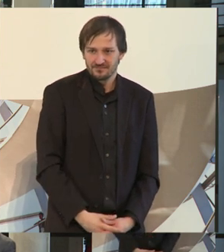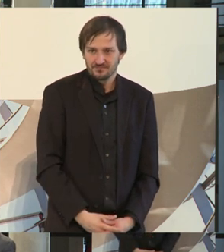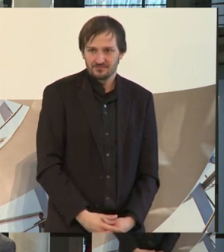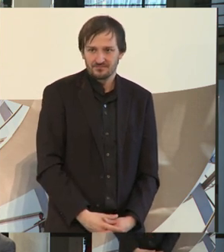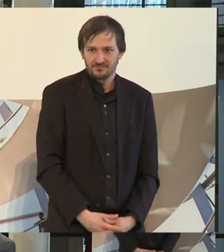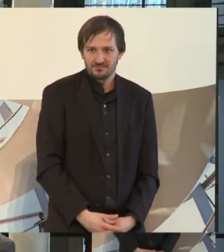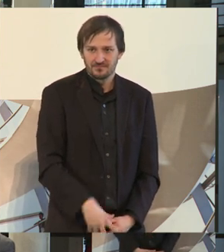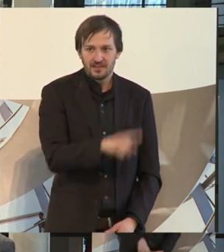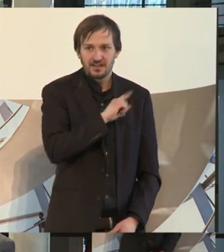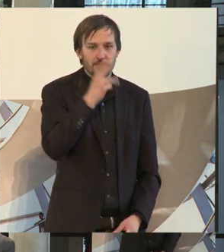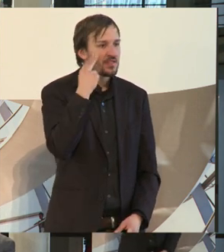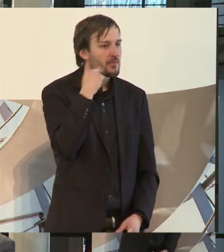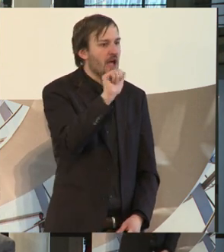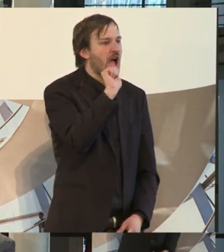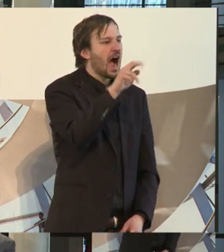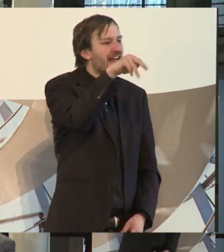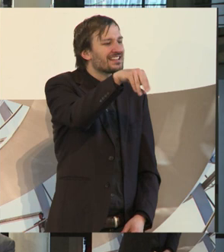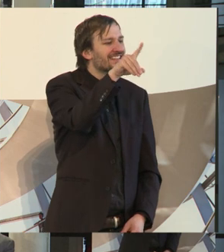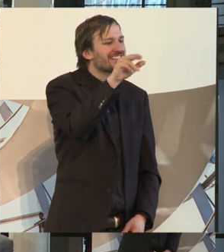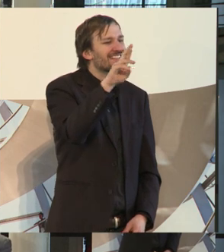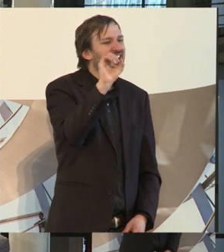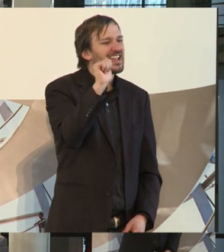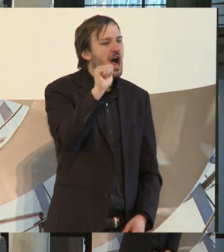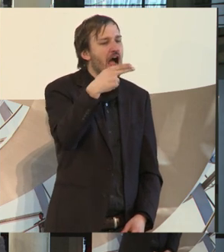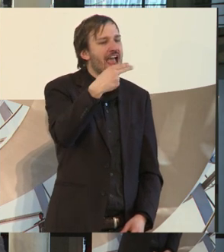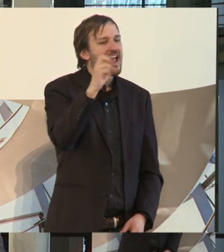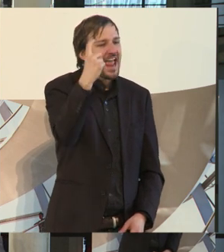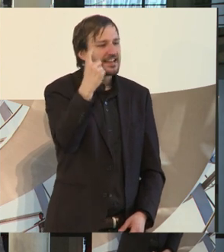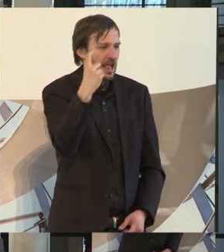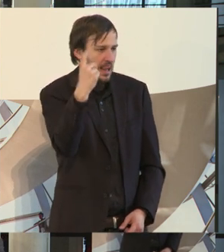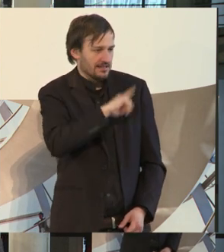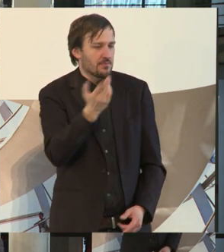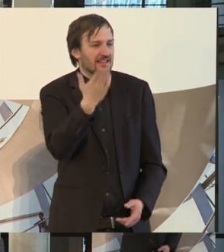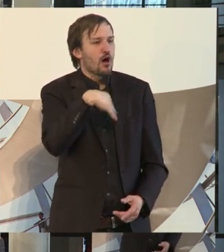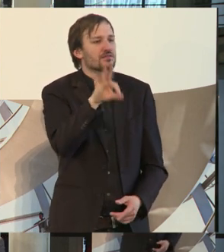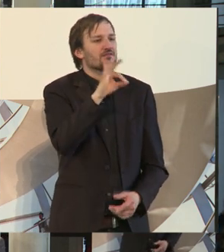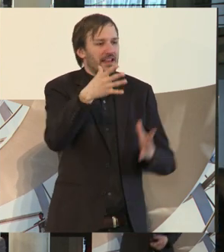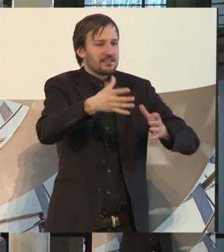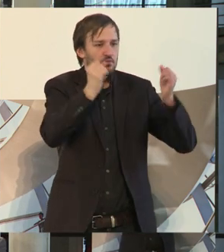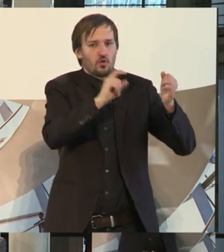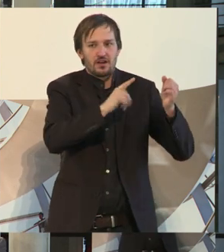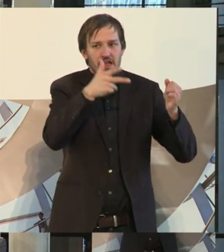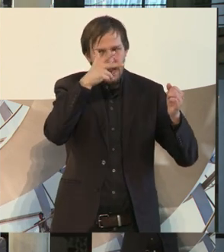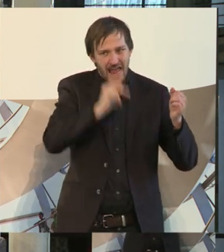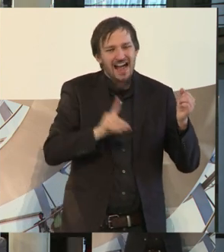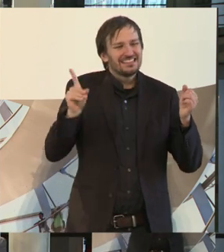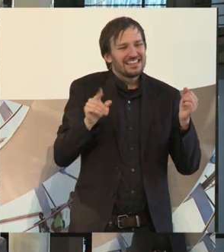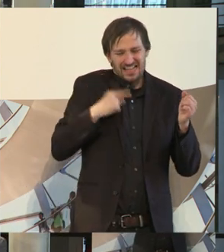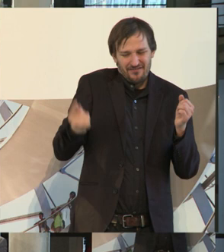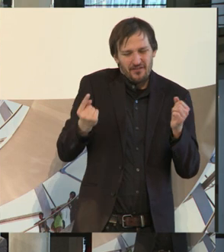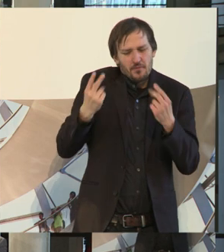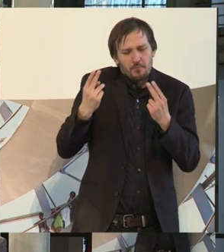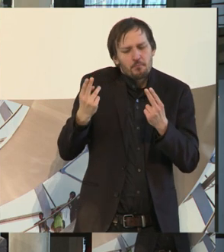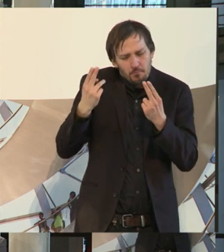Ja, mein Name ist Andrea Henkel. Ich komme aus Flensburg, begleite heute den Herrn Detlefs, der sich ja auch schon in der ersten Runde zu Wort